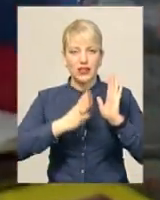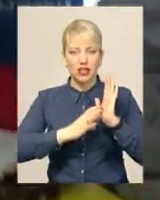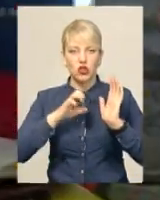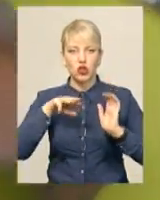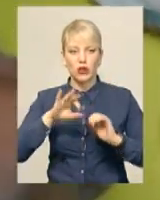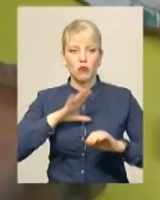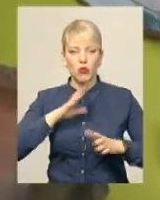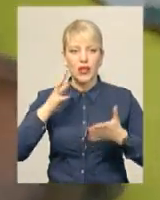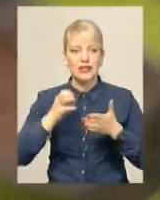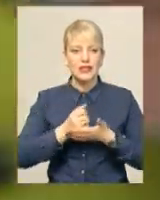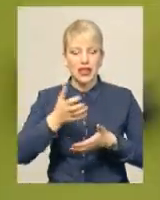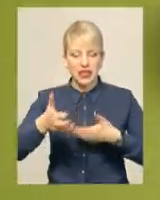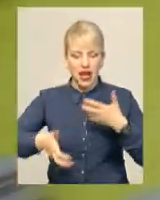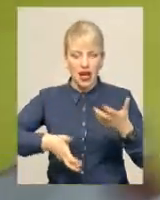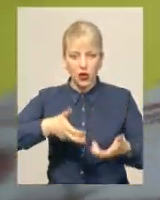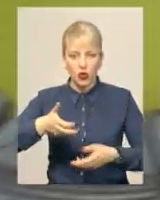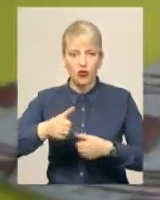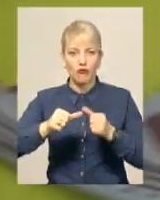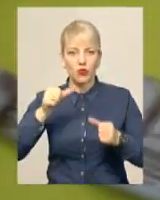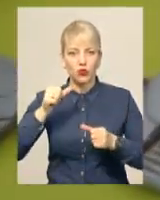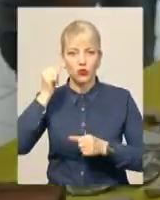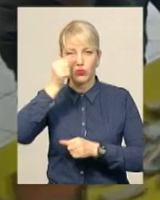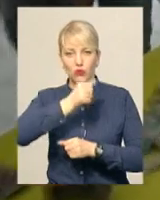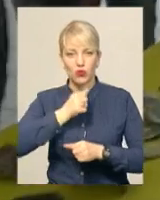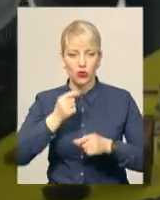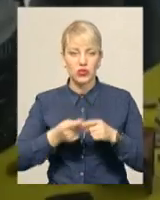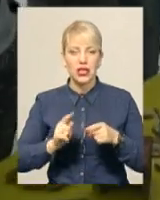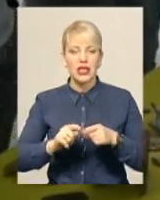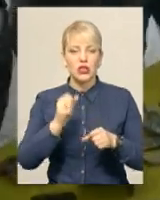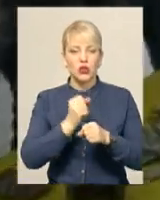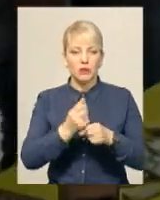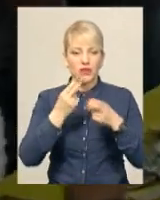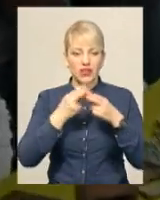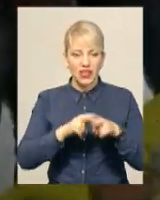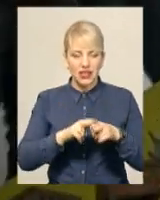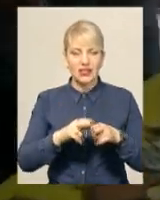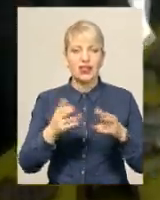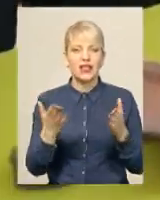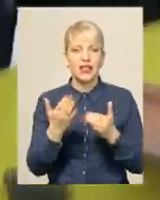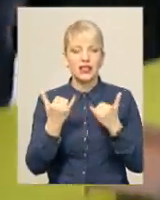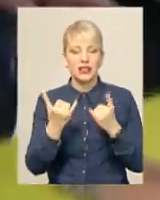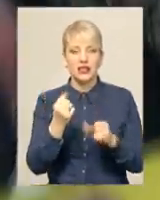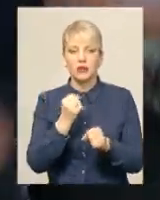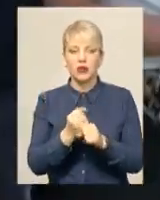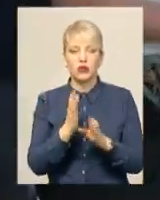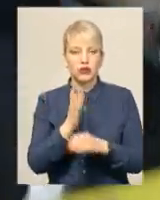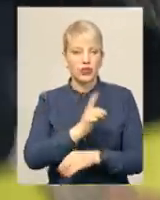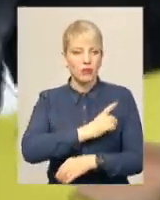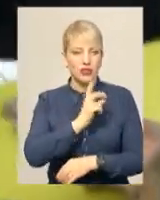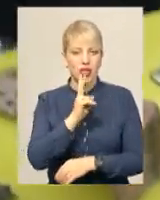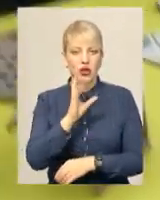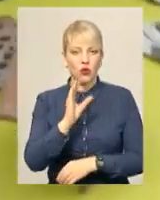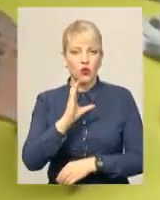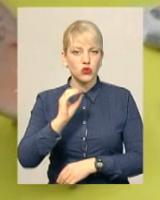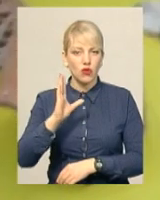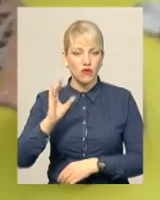археологами під час минулорічних досліджень. Вона зроблена в техніці ретування, у якій нині працюють тільки майстри з Косова. Знахідка